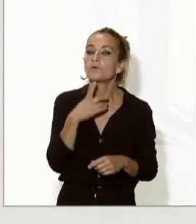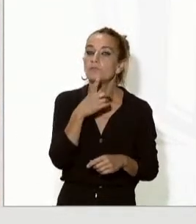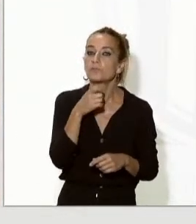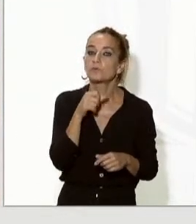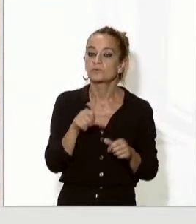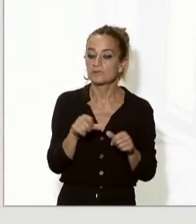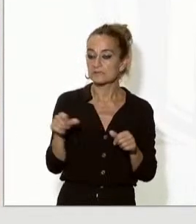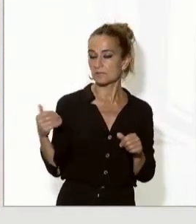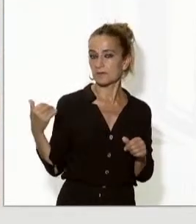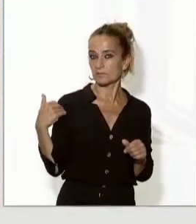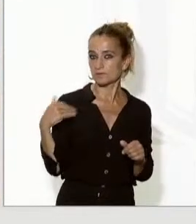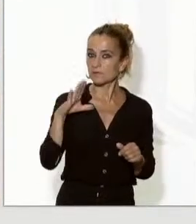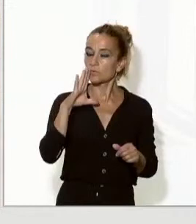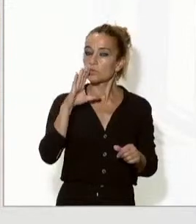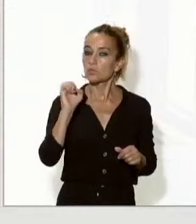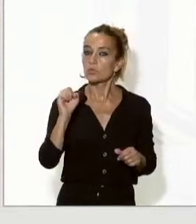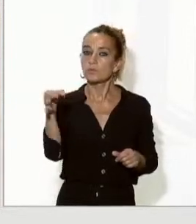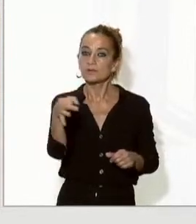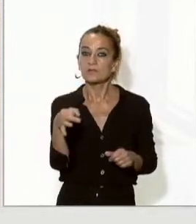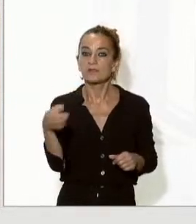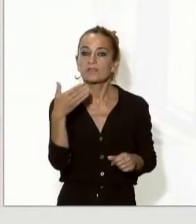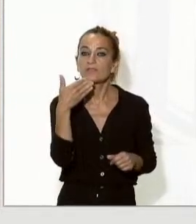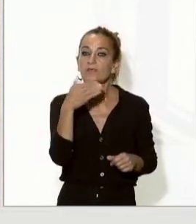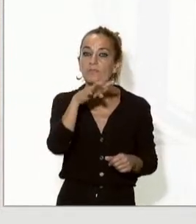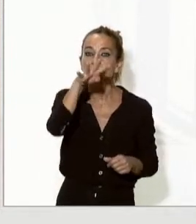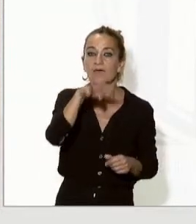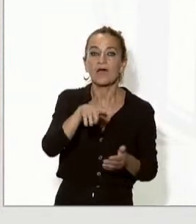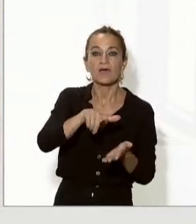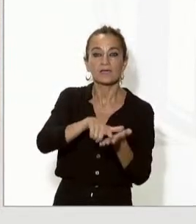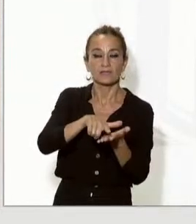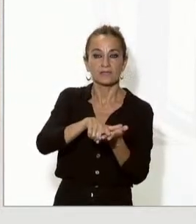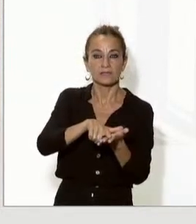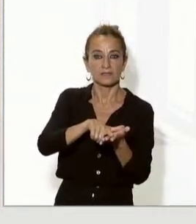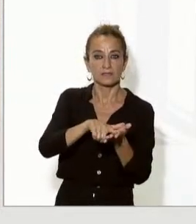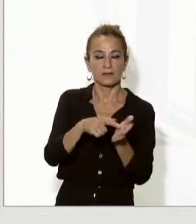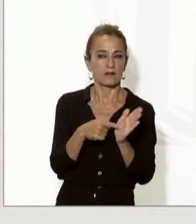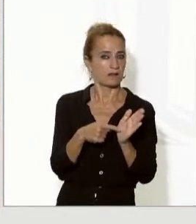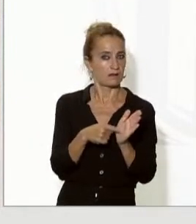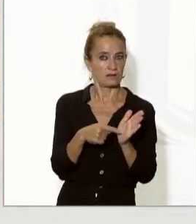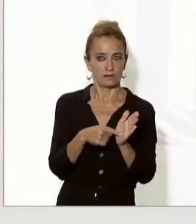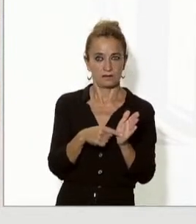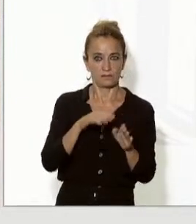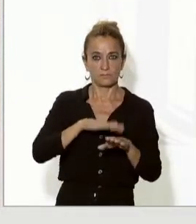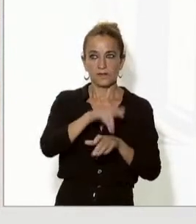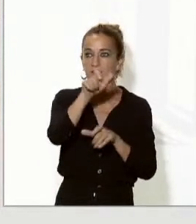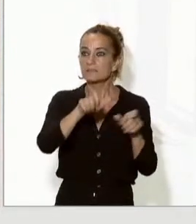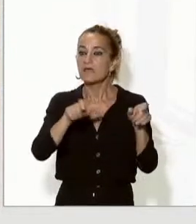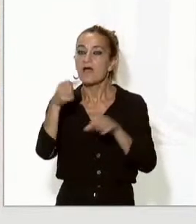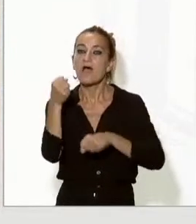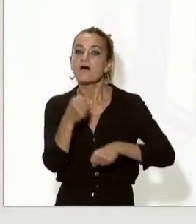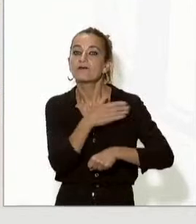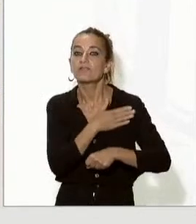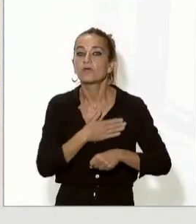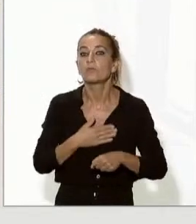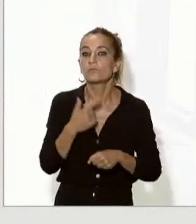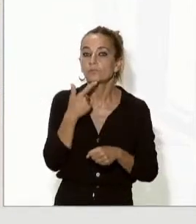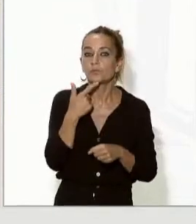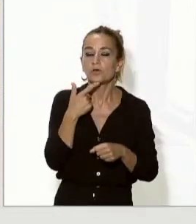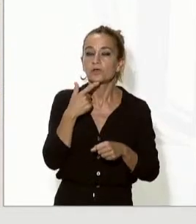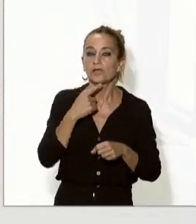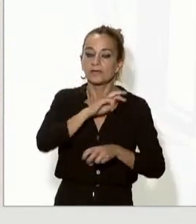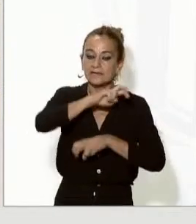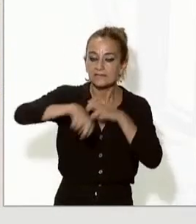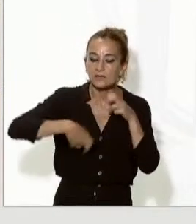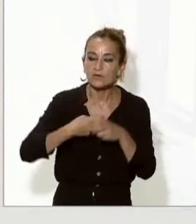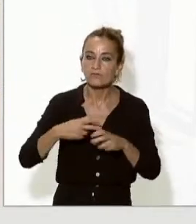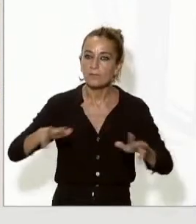el govern d'Andorra demanarà el català com a requisit els treballadors que vulguin renal per diners de residència si ens pot